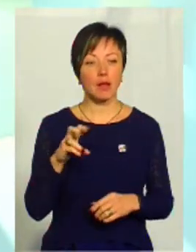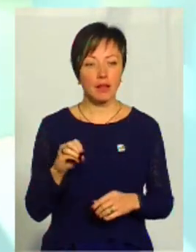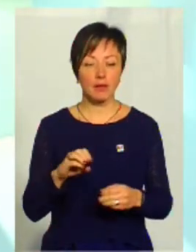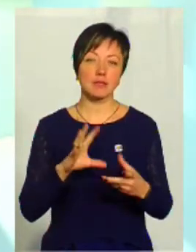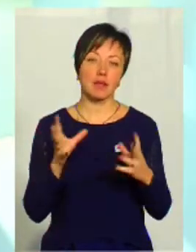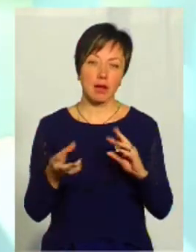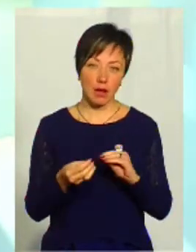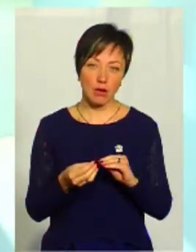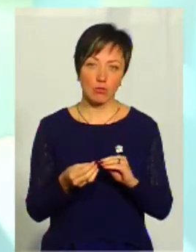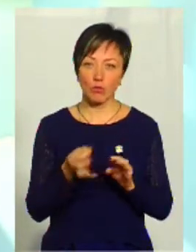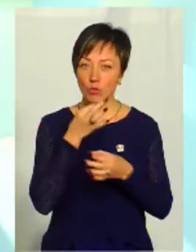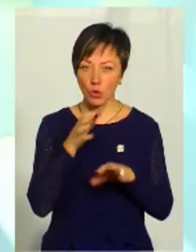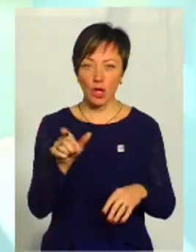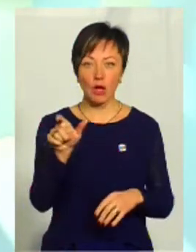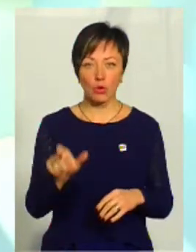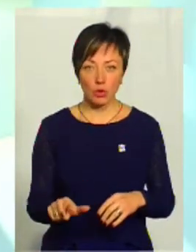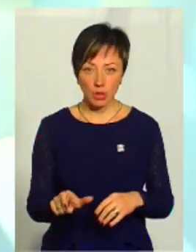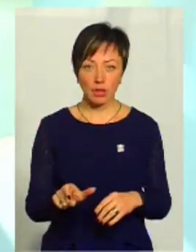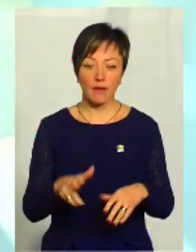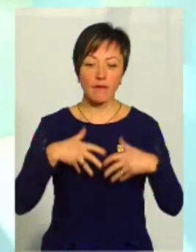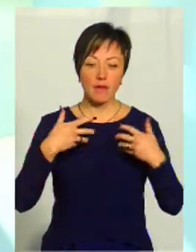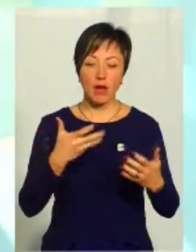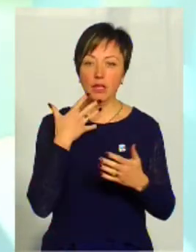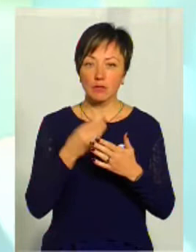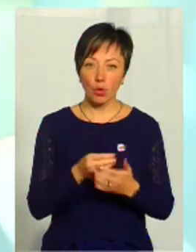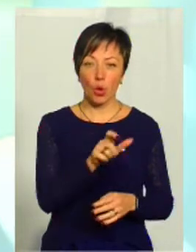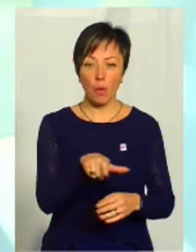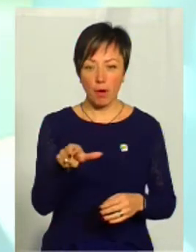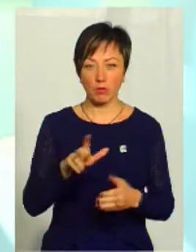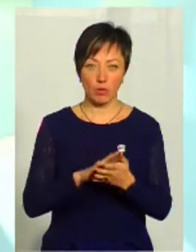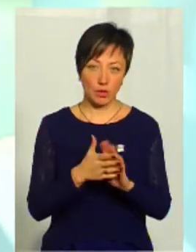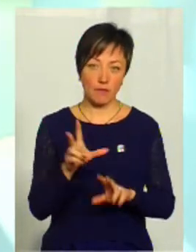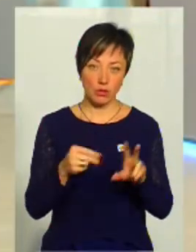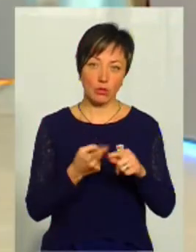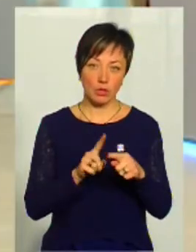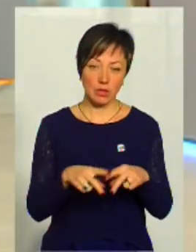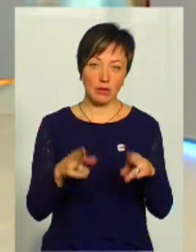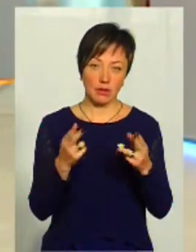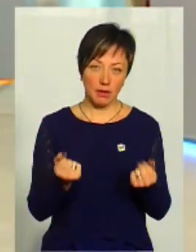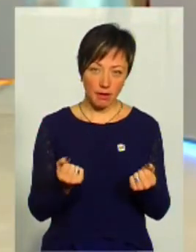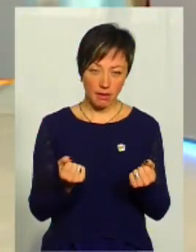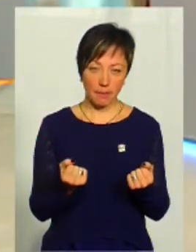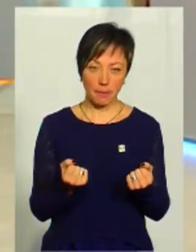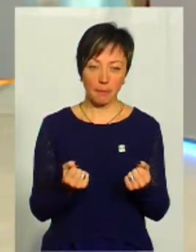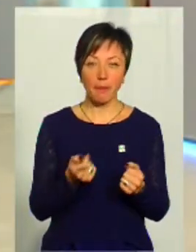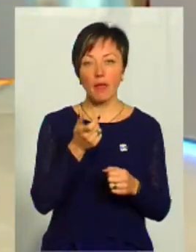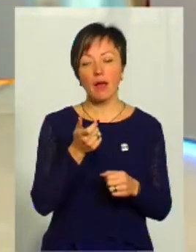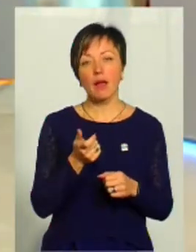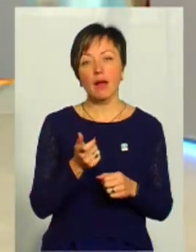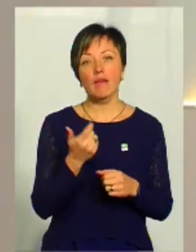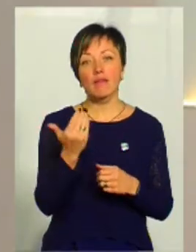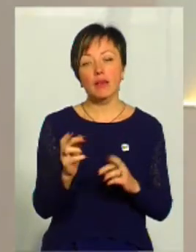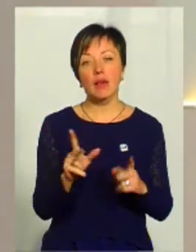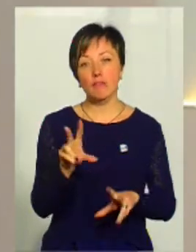в загальному будь-яка людина виявляє свою громадську позицію, значить, що я вважаю, що це все-таки так. Елена, як Ви вважаєте,